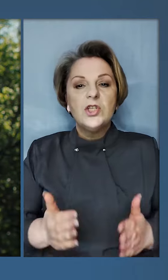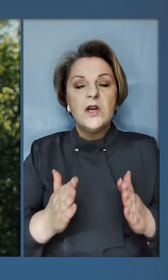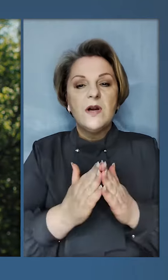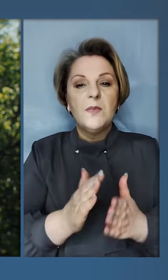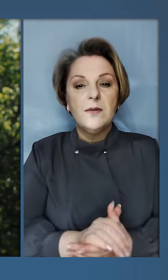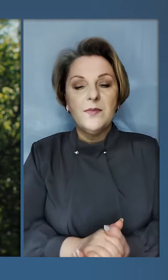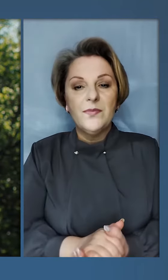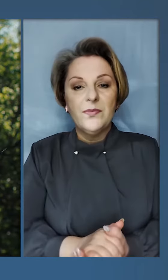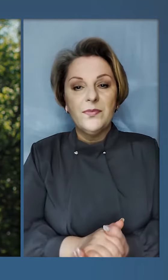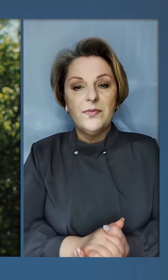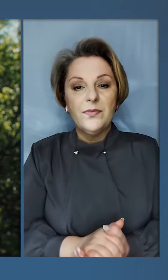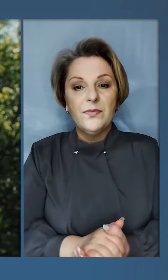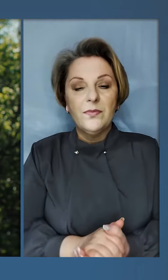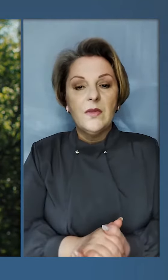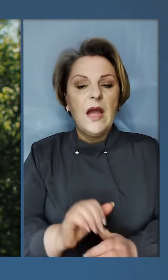живими.